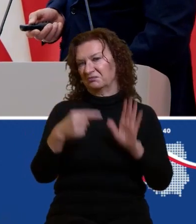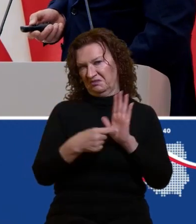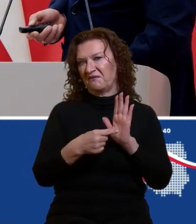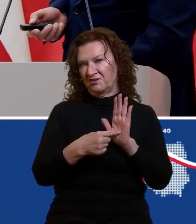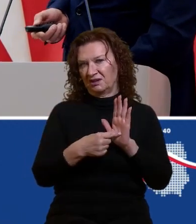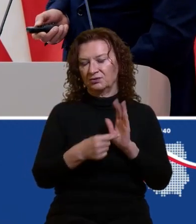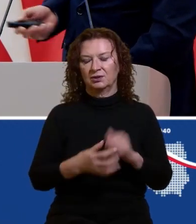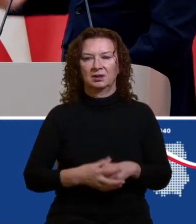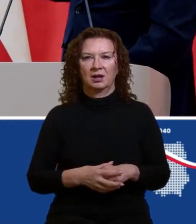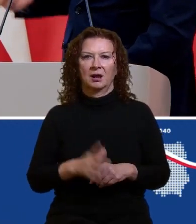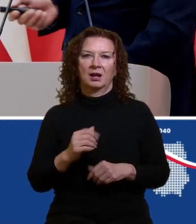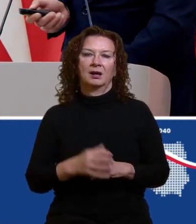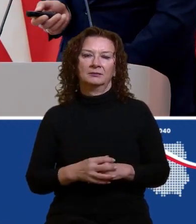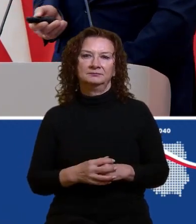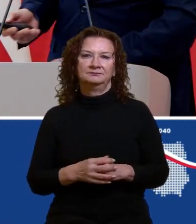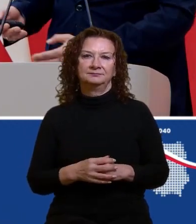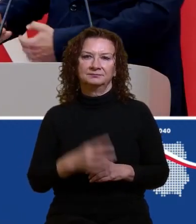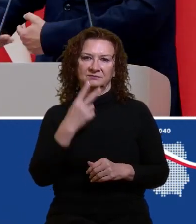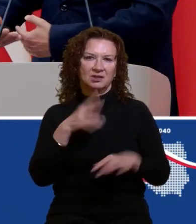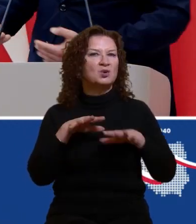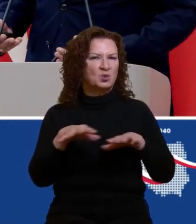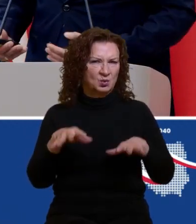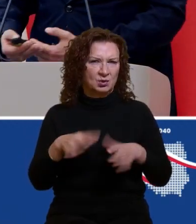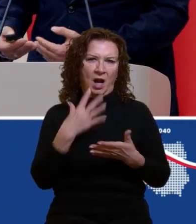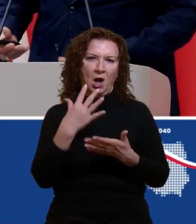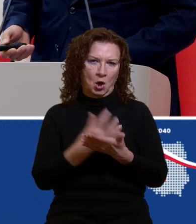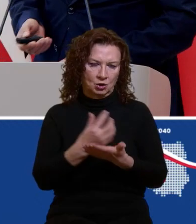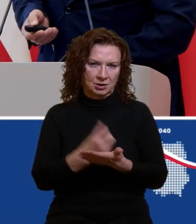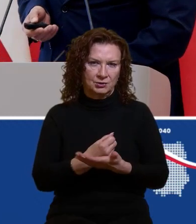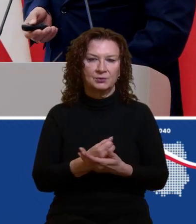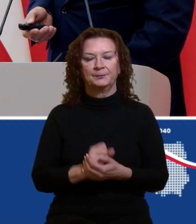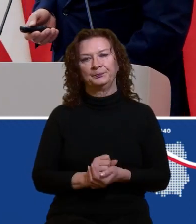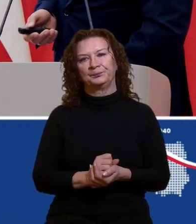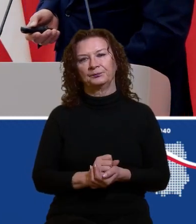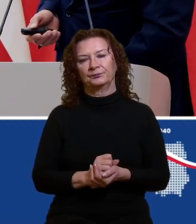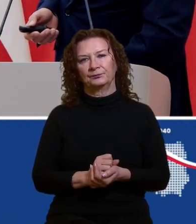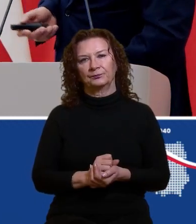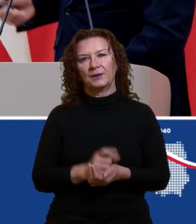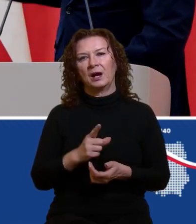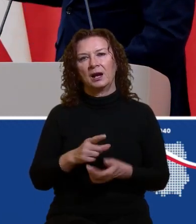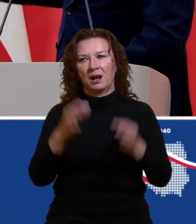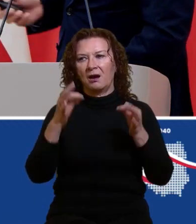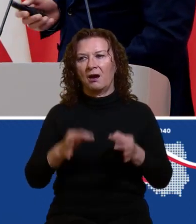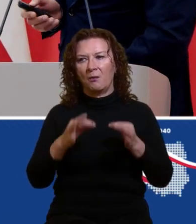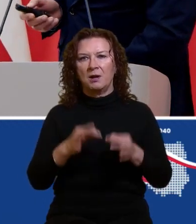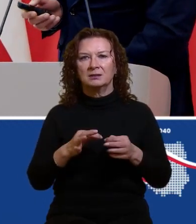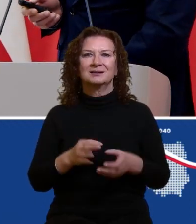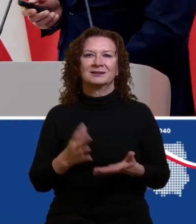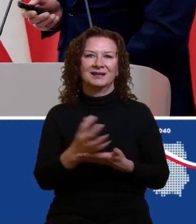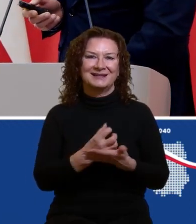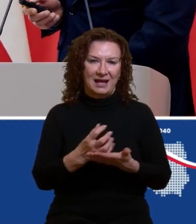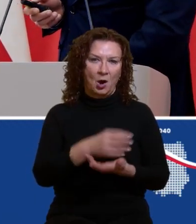podatkowym, no to oczywiście z punktu widzenia takich naszych bieżących dochodów to ma